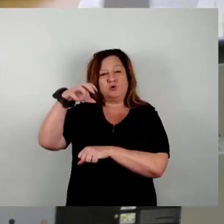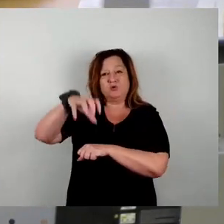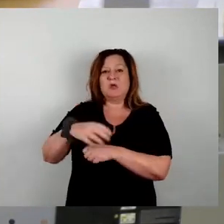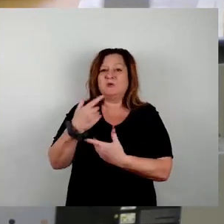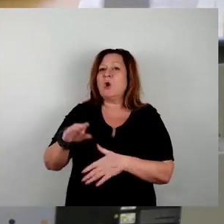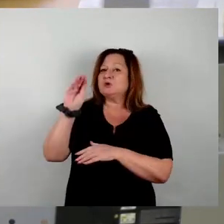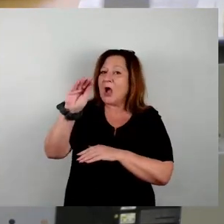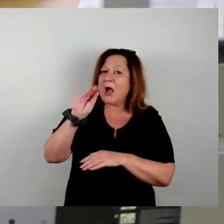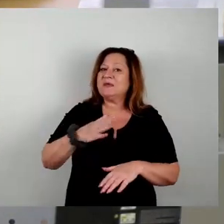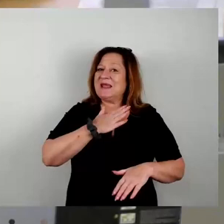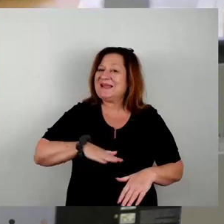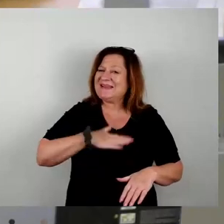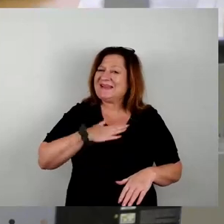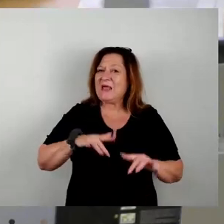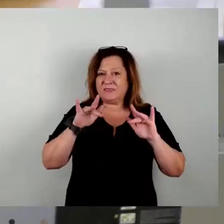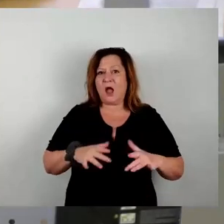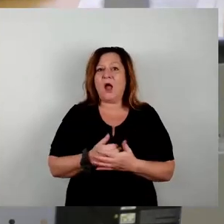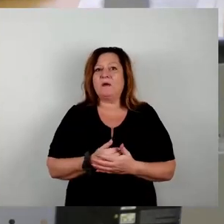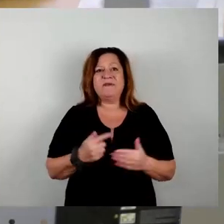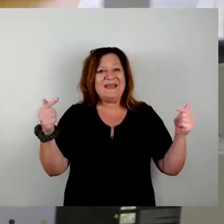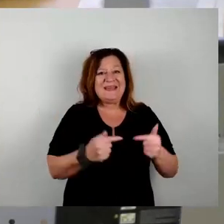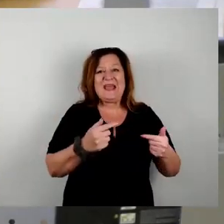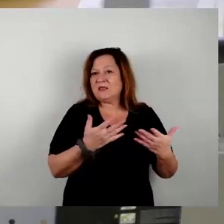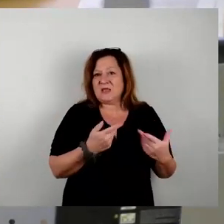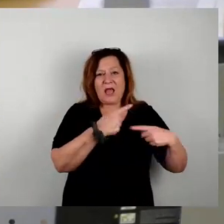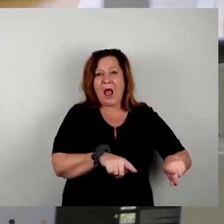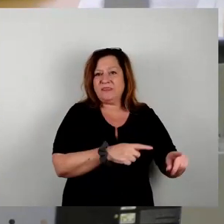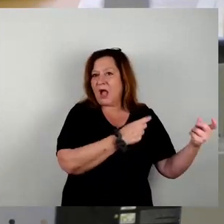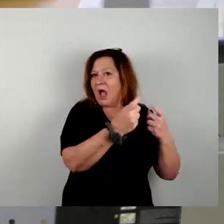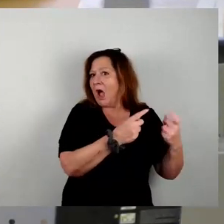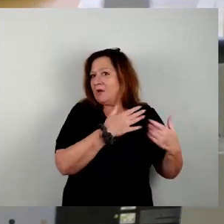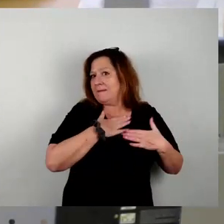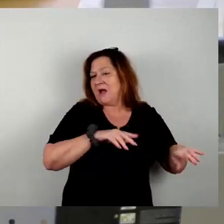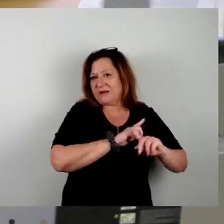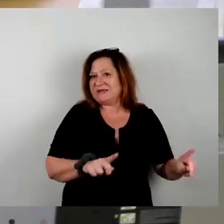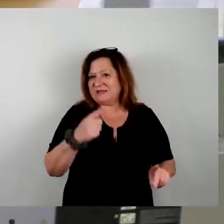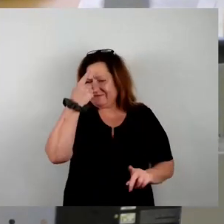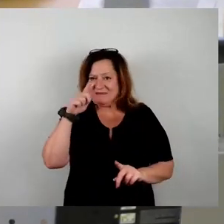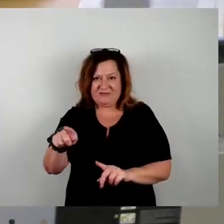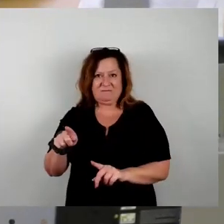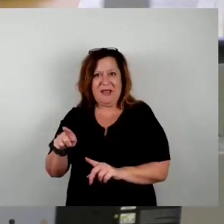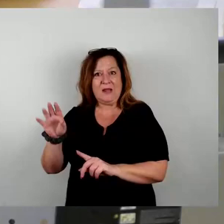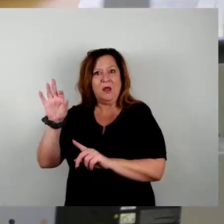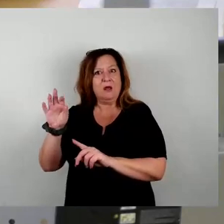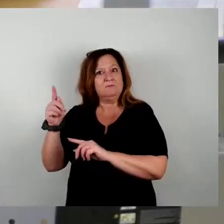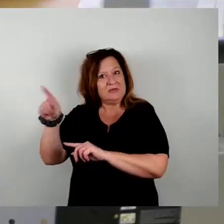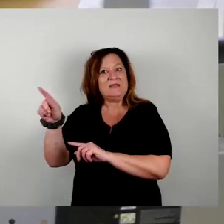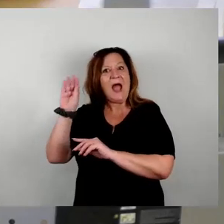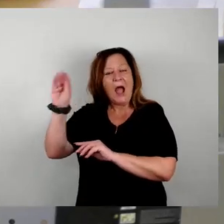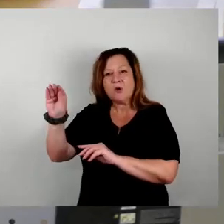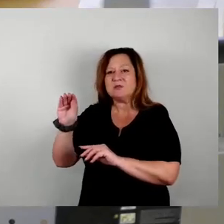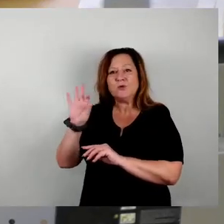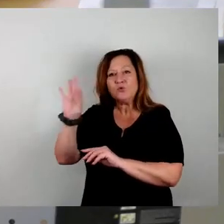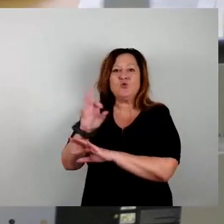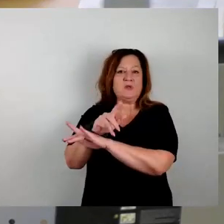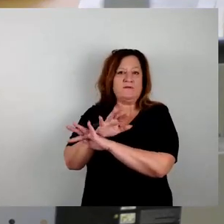bei uns, im Gegensatz zu anderen Leuten. Aber Sie wissen ja, was ich meine. Und ich denke mal, es ist eine gute Sache für Dresden und bringt uns voran.